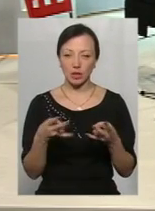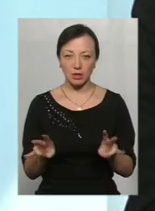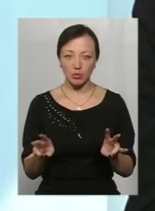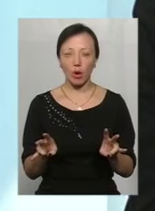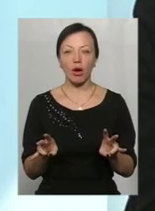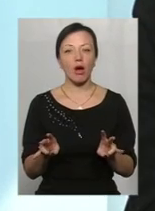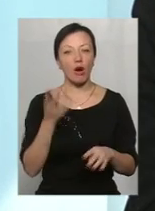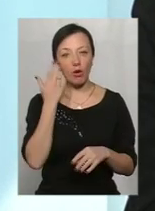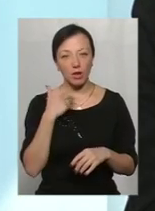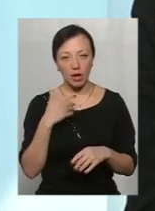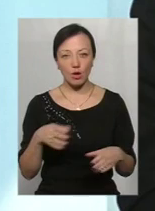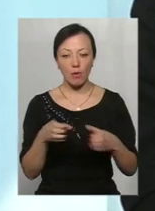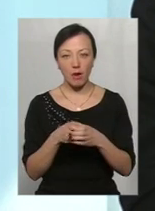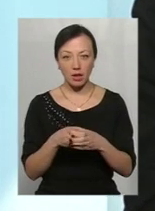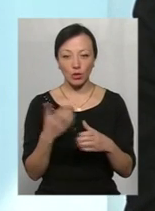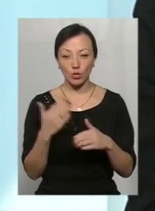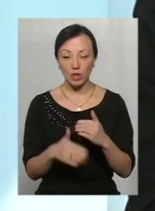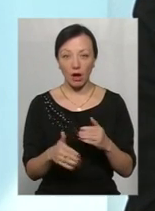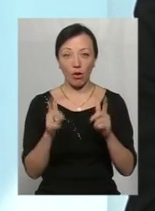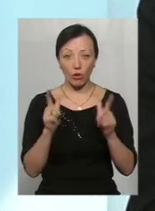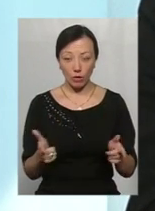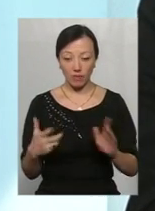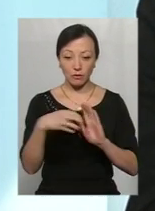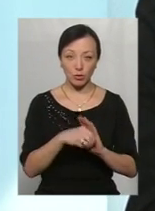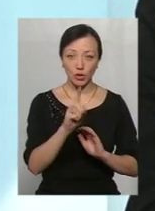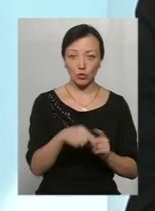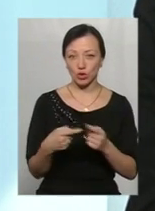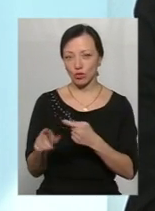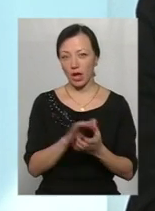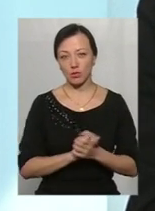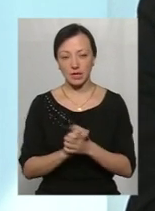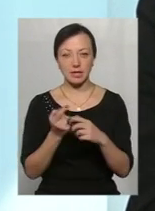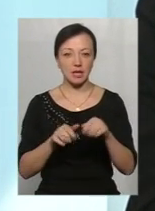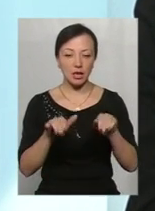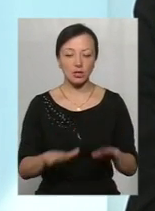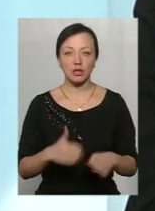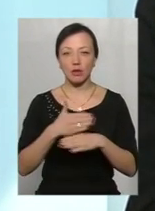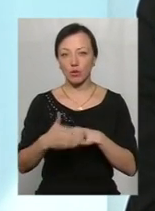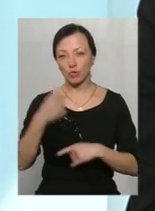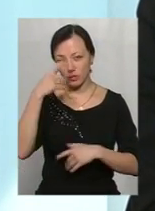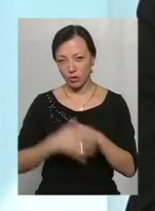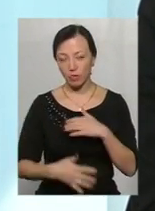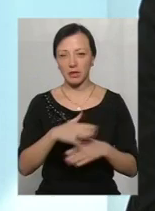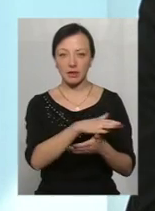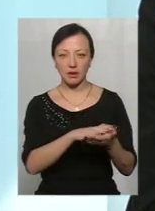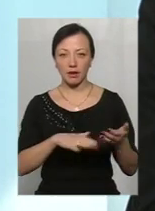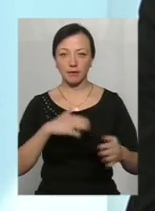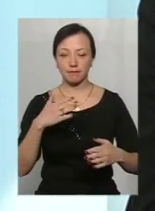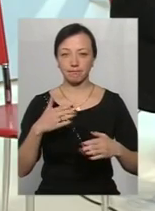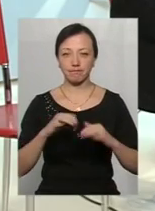Тому що коли громада визріває до рішення вступити в ту чи іншу асоціацію, то це рішення потім, як усвідомлено, воно далі